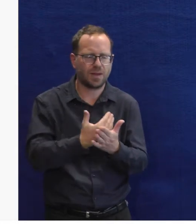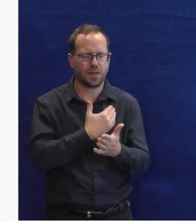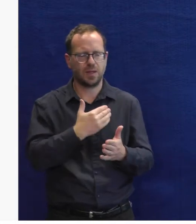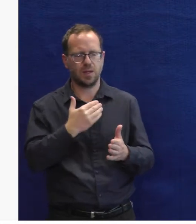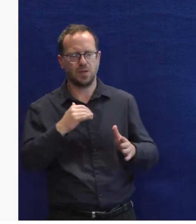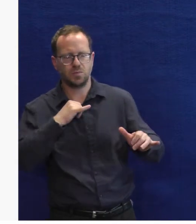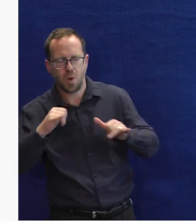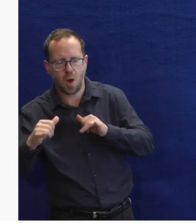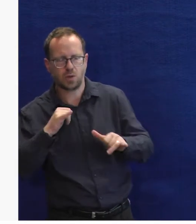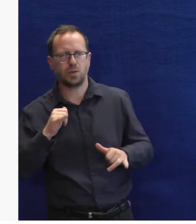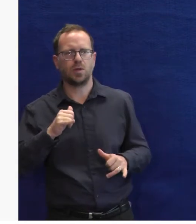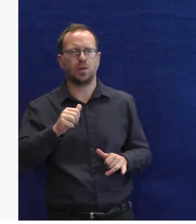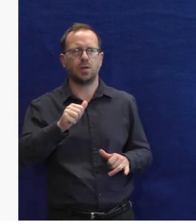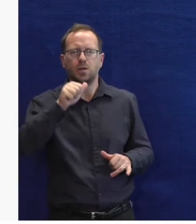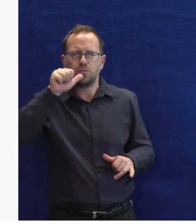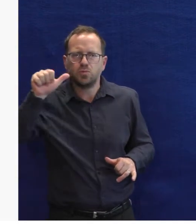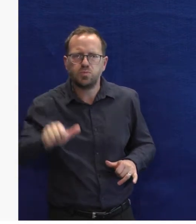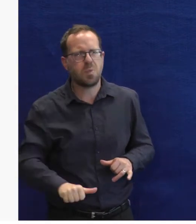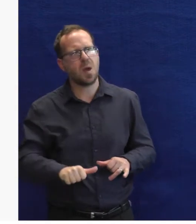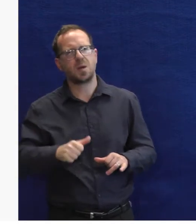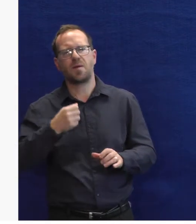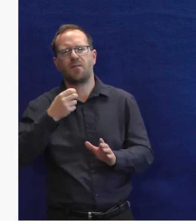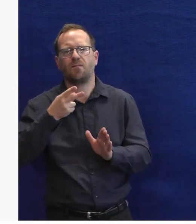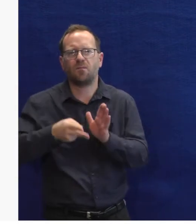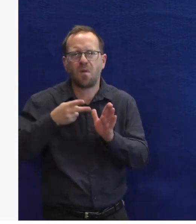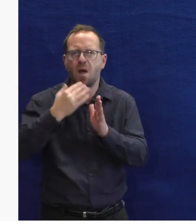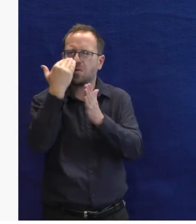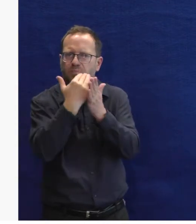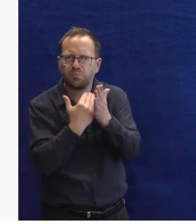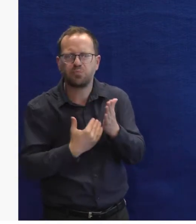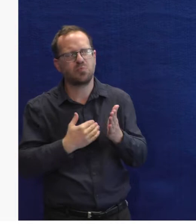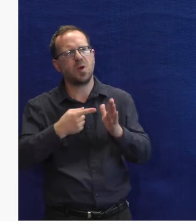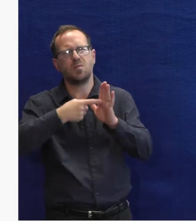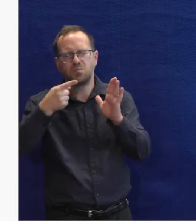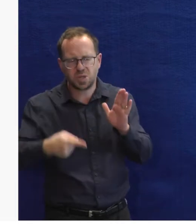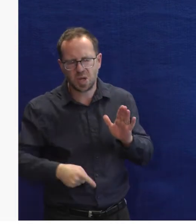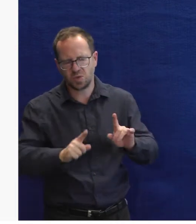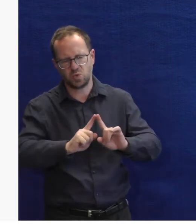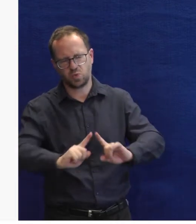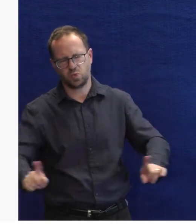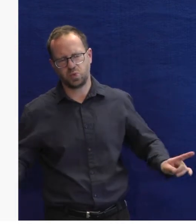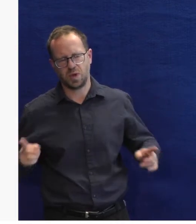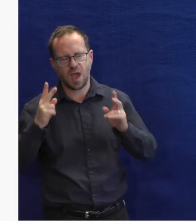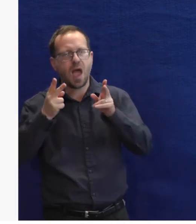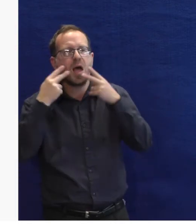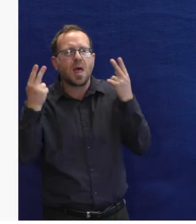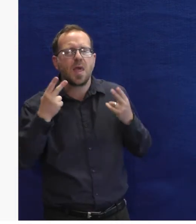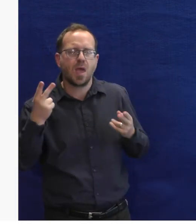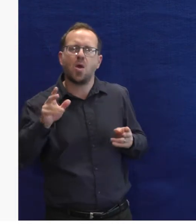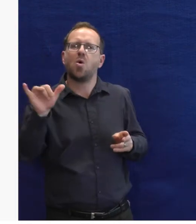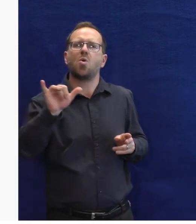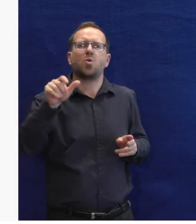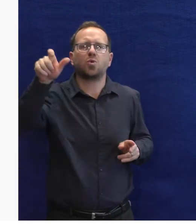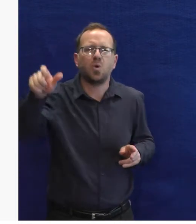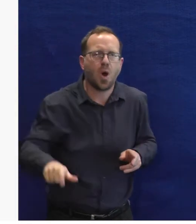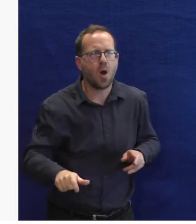E-mail, mapy, novinky, sport, super, jízdní řády a tak dále. Různými příkazy. Otevři spoust,